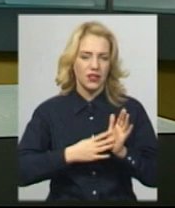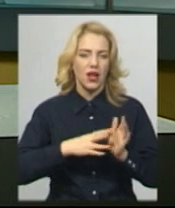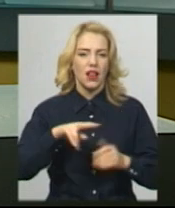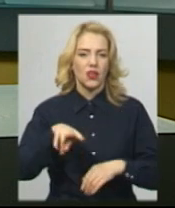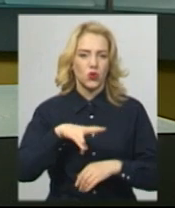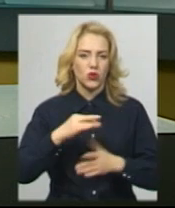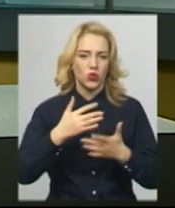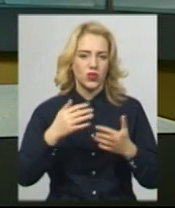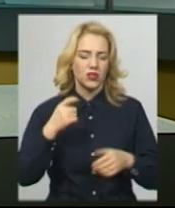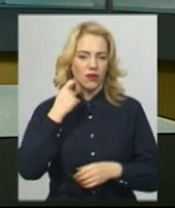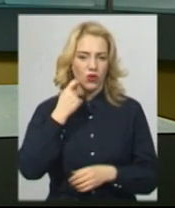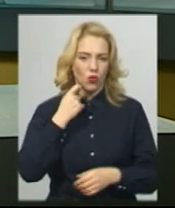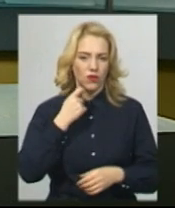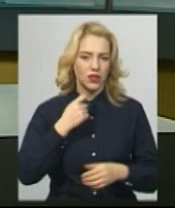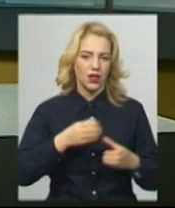вікових категоріях.